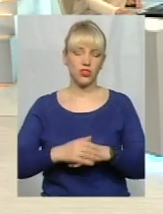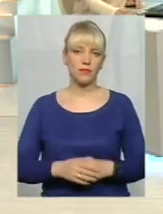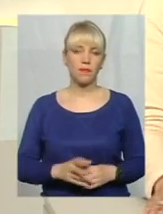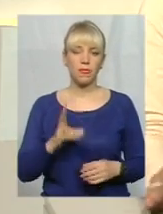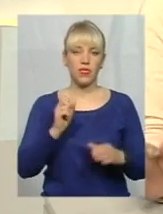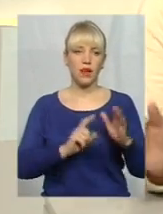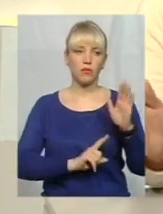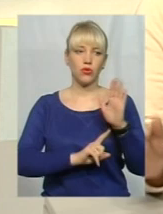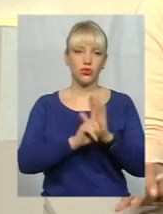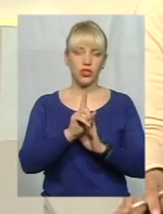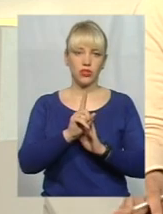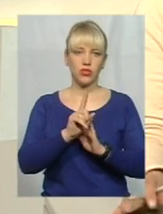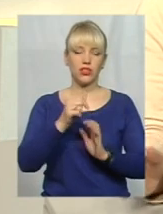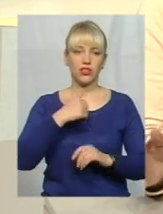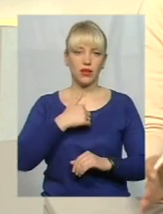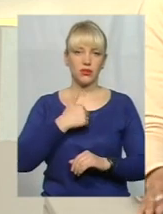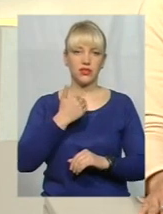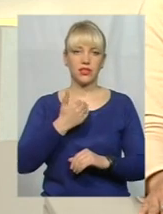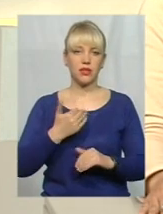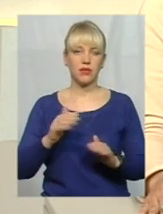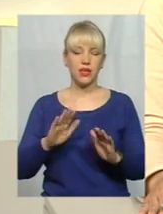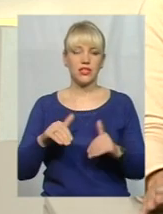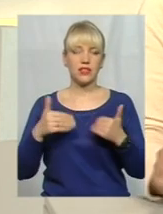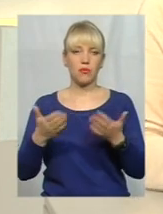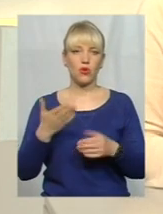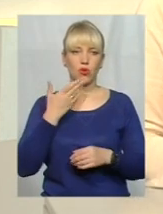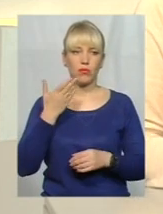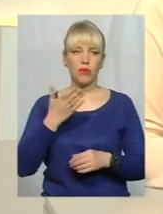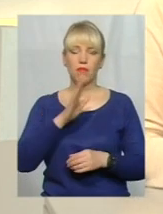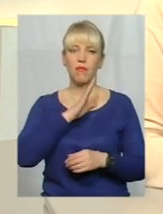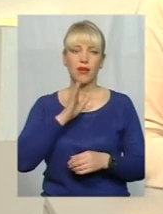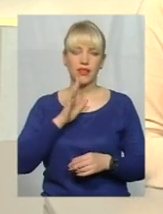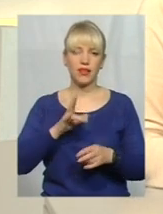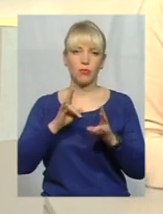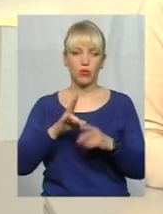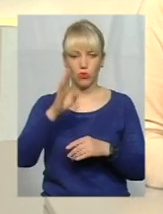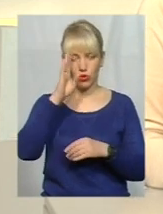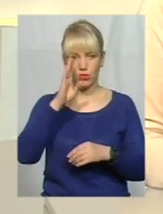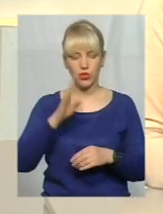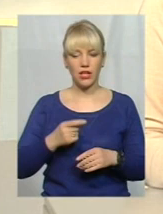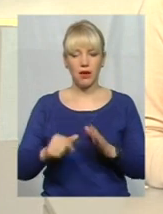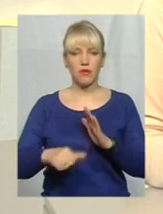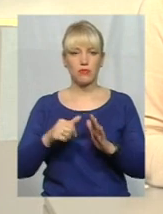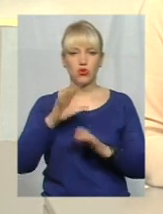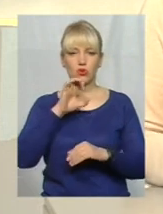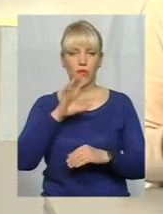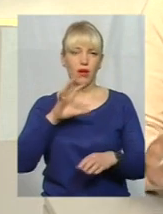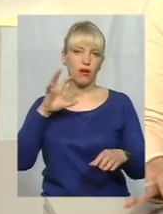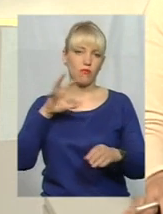початок я би хотіла запропонувати коментар мати травмованого хлопчика. Безпритульний собака покосав